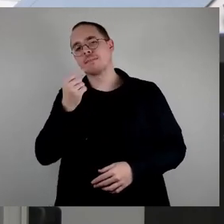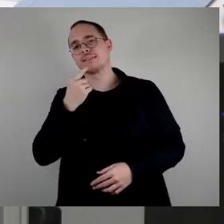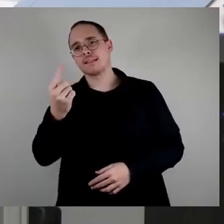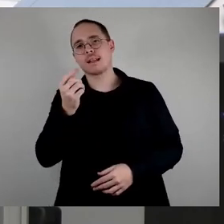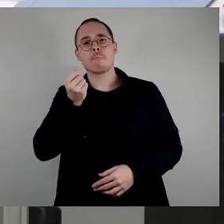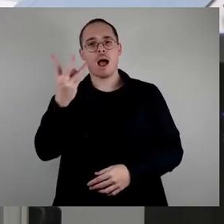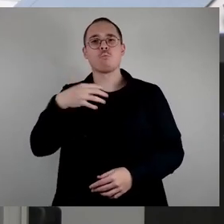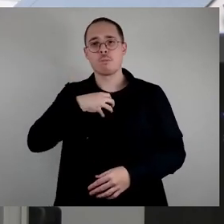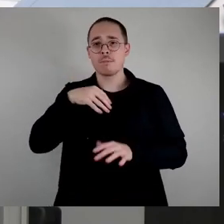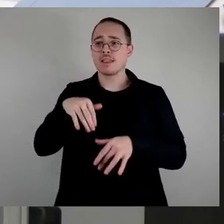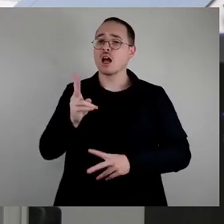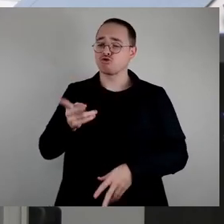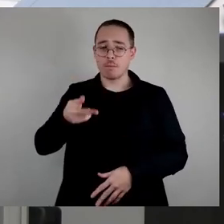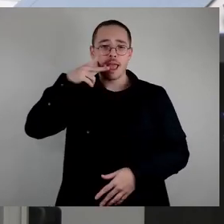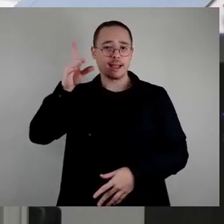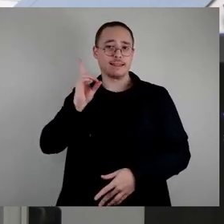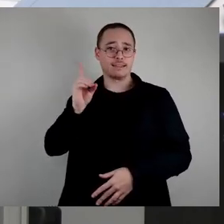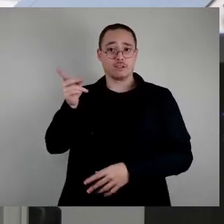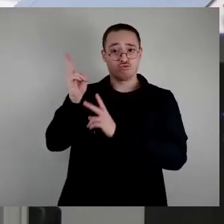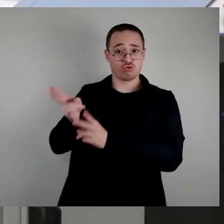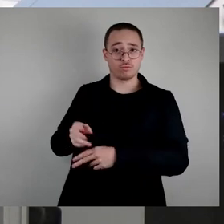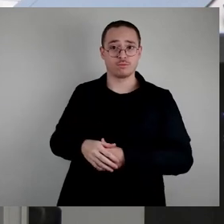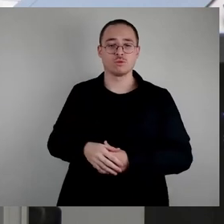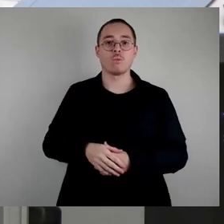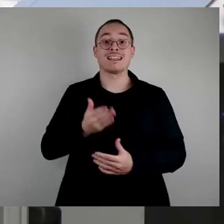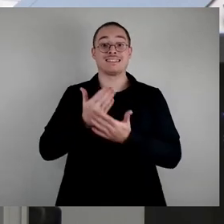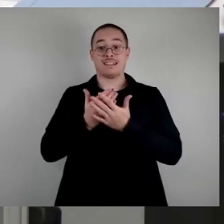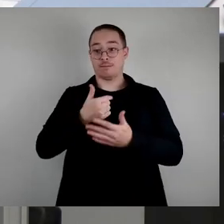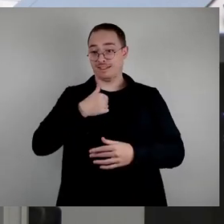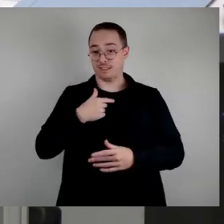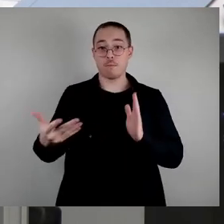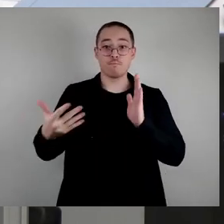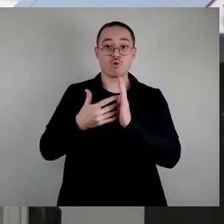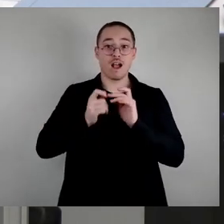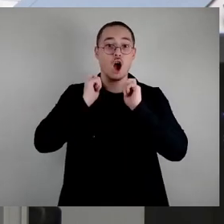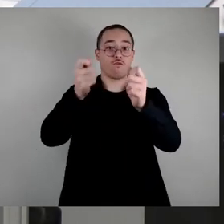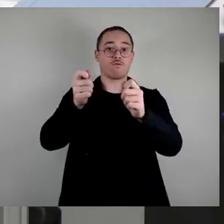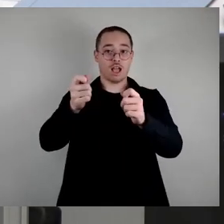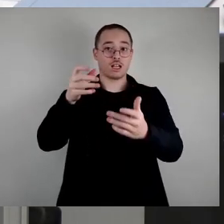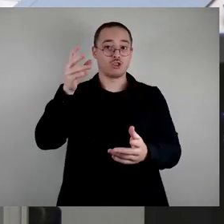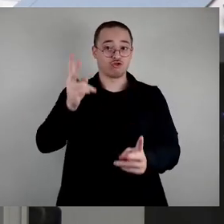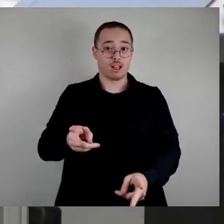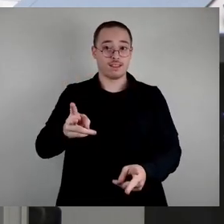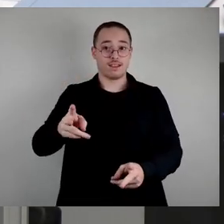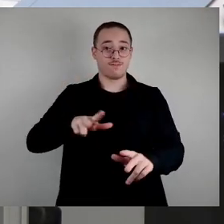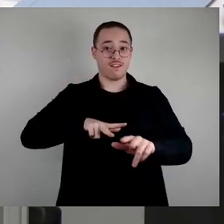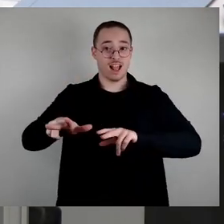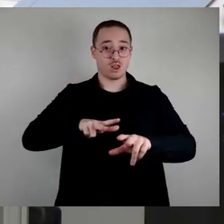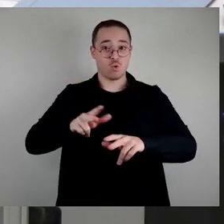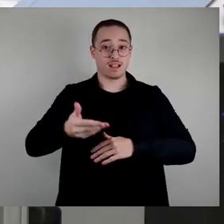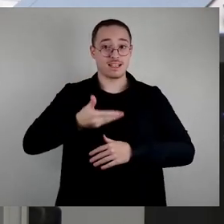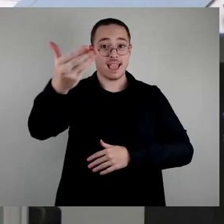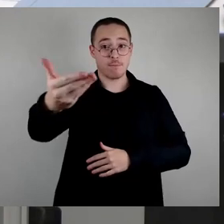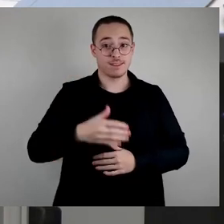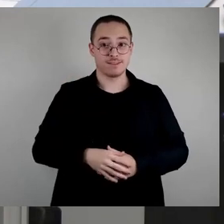gäbe es da. Deshalb habe ich dies als Prüfauftrag an die Stadtverwaltung formuliert. Damit Sie das gemeinsam